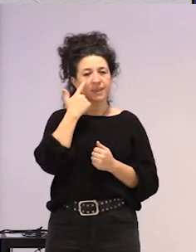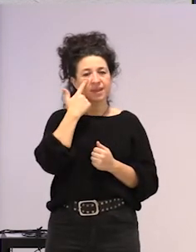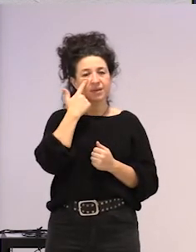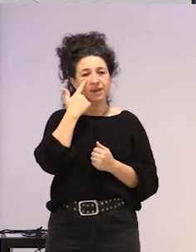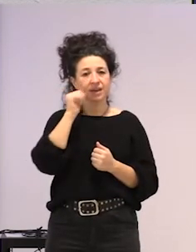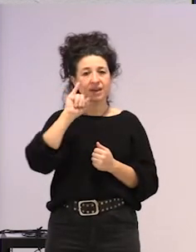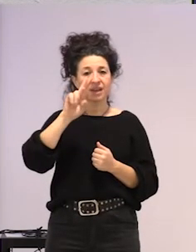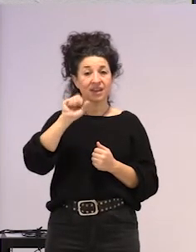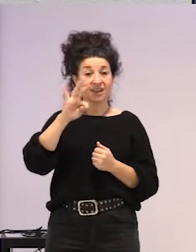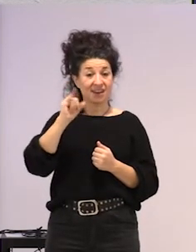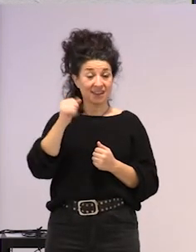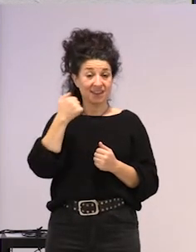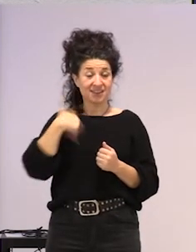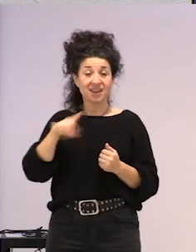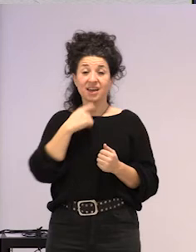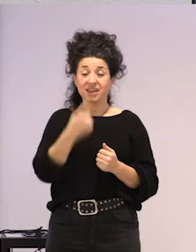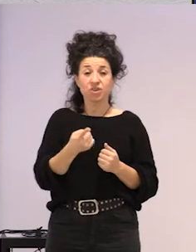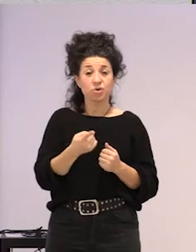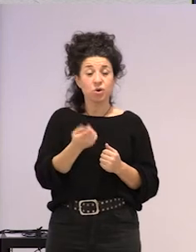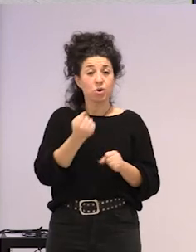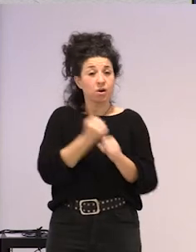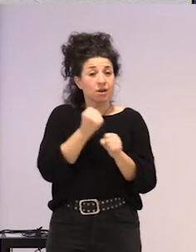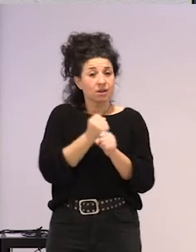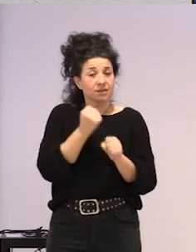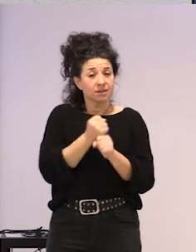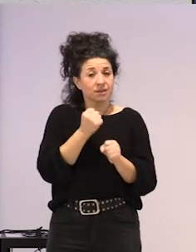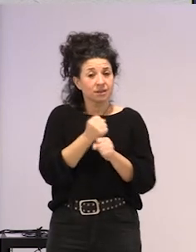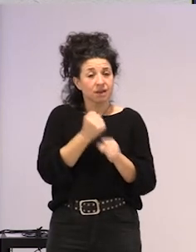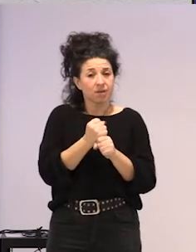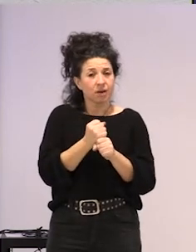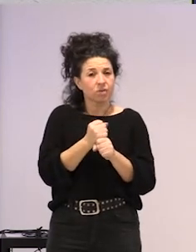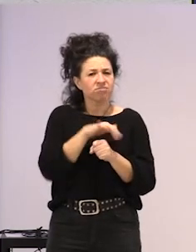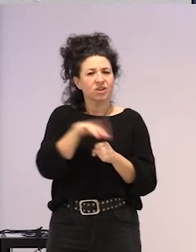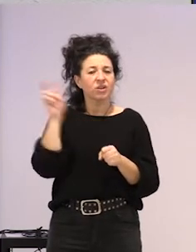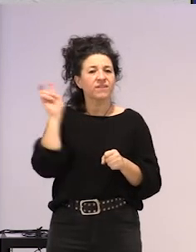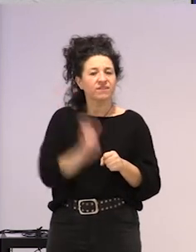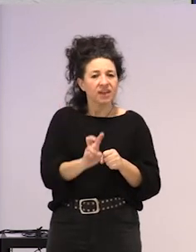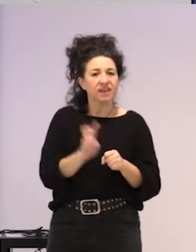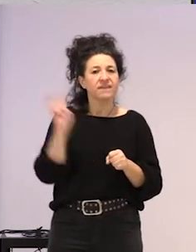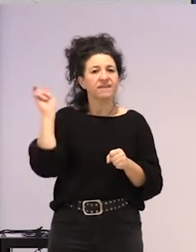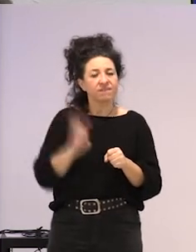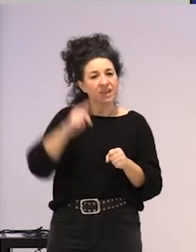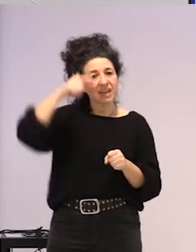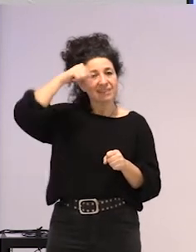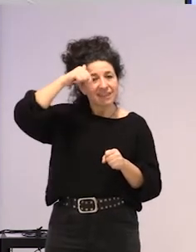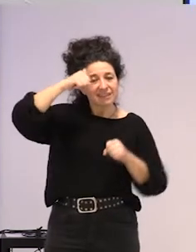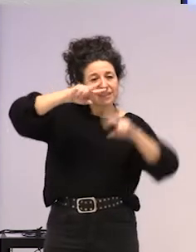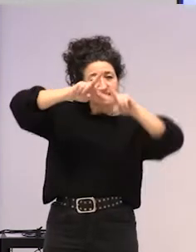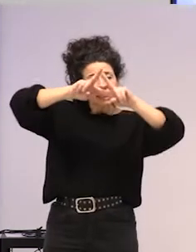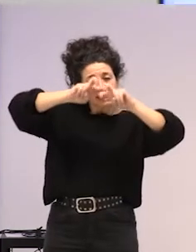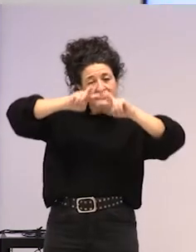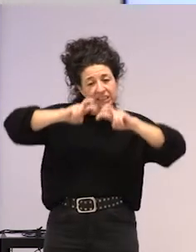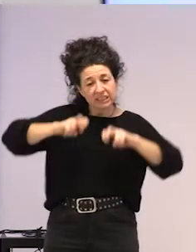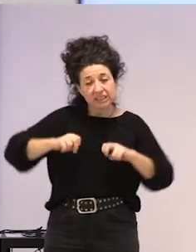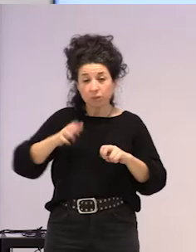iratik esan duen bezala, lan hau badatorrez, ikerketa tesi batetik, bost urteko